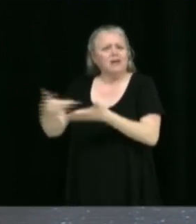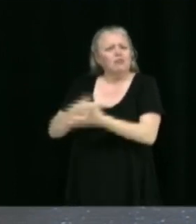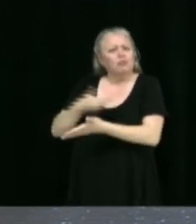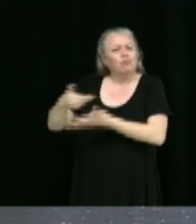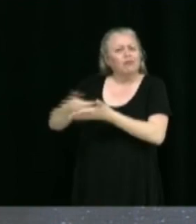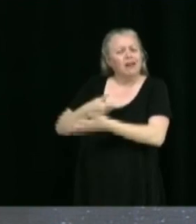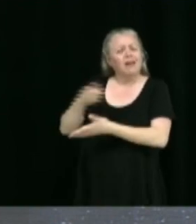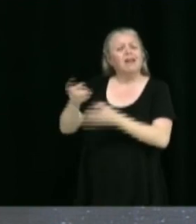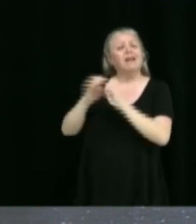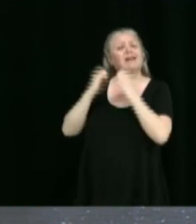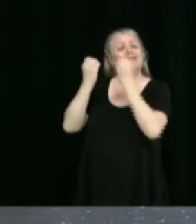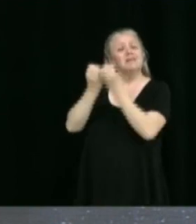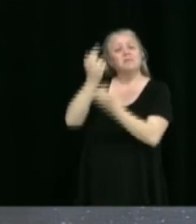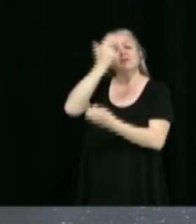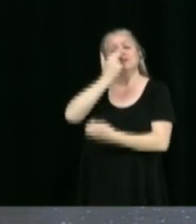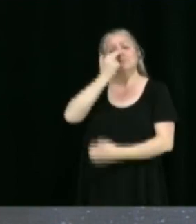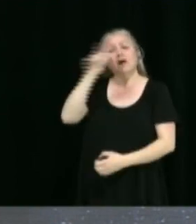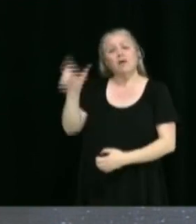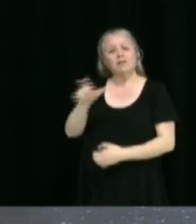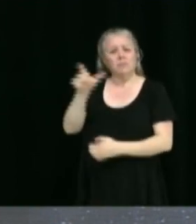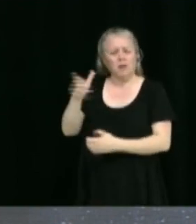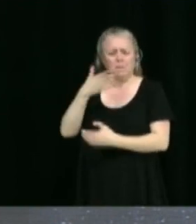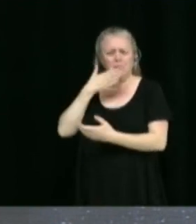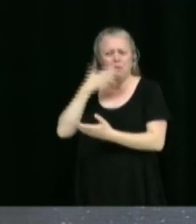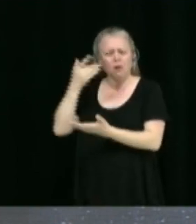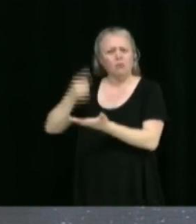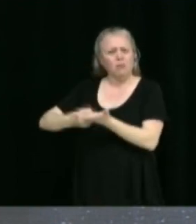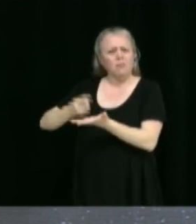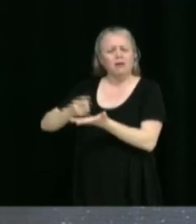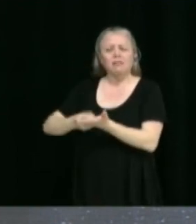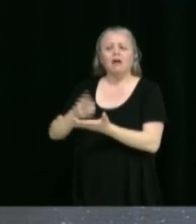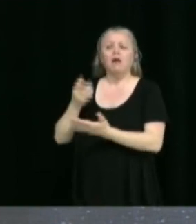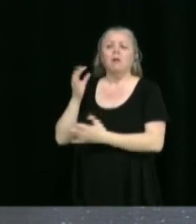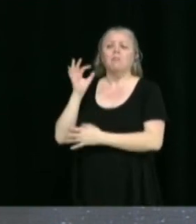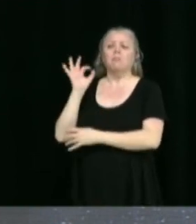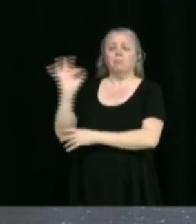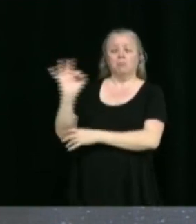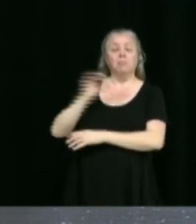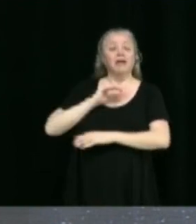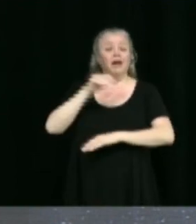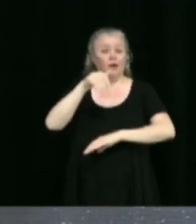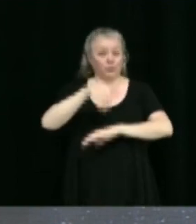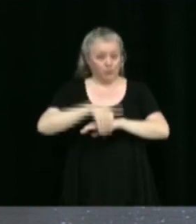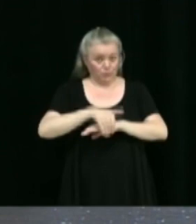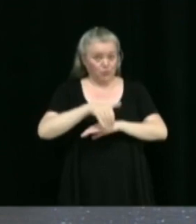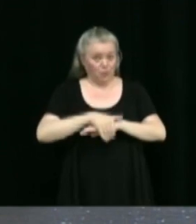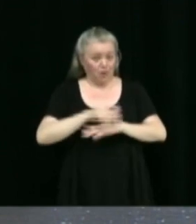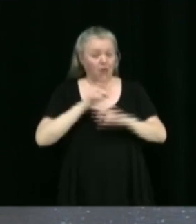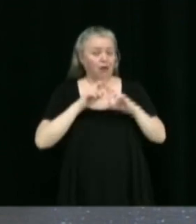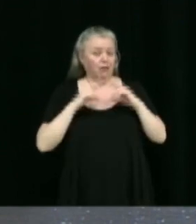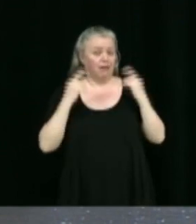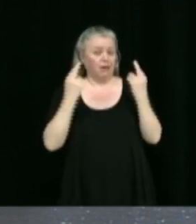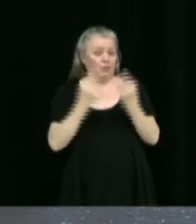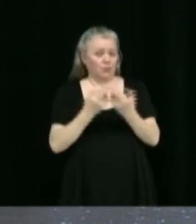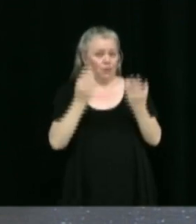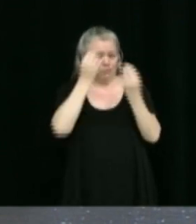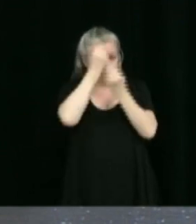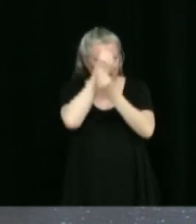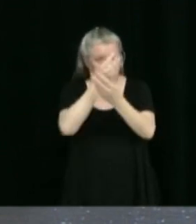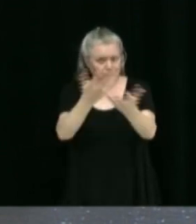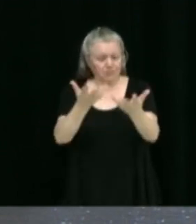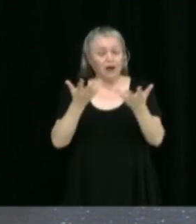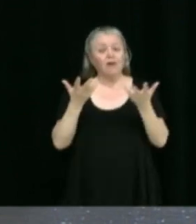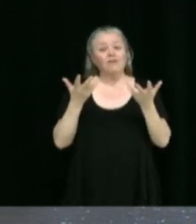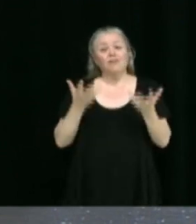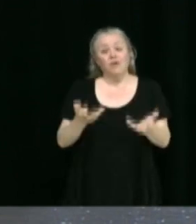la part de toute l'équipe de Sports Québec. Et ce soir, durant la séance, nous allons faire part de notre intention d'obtenir à